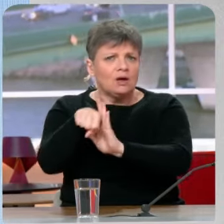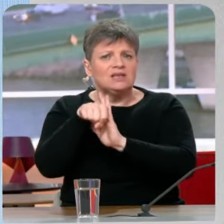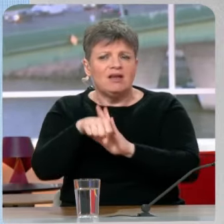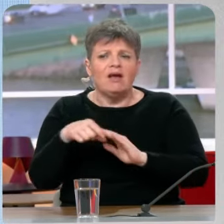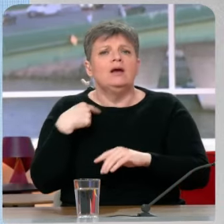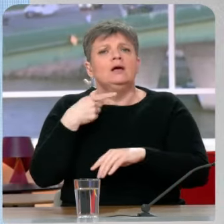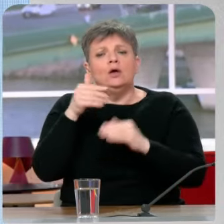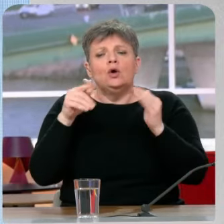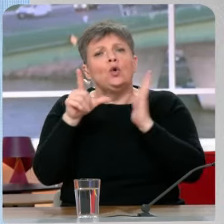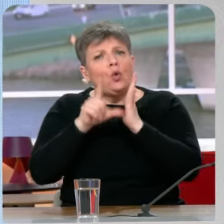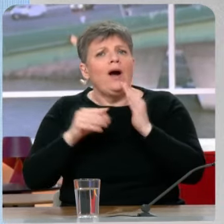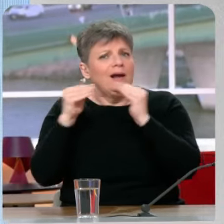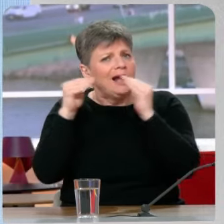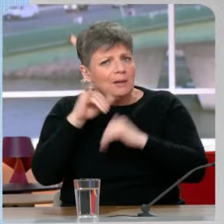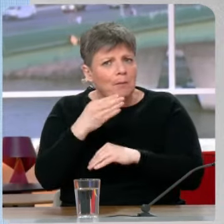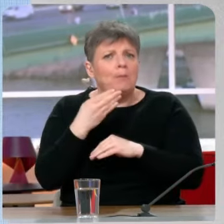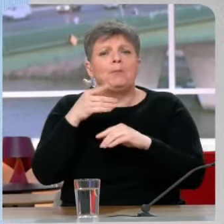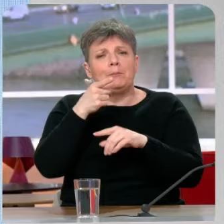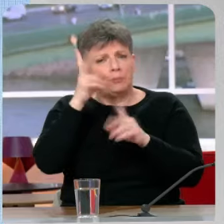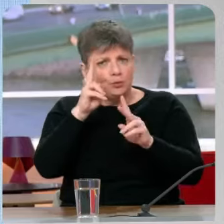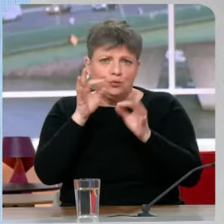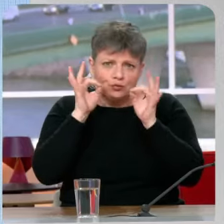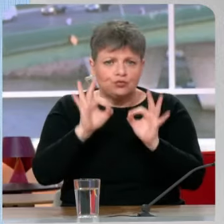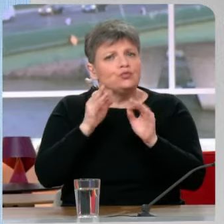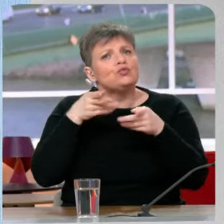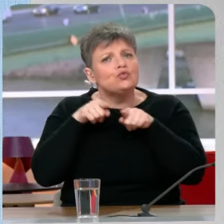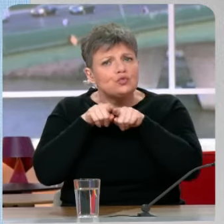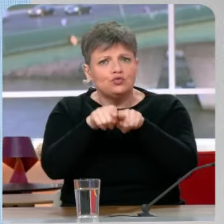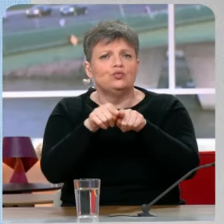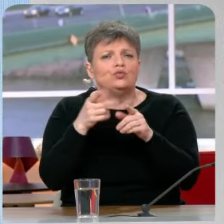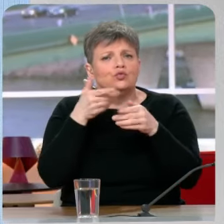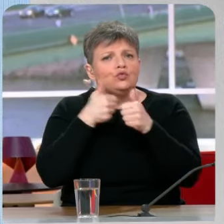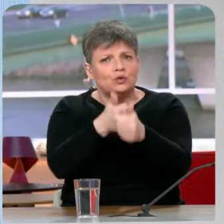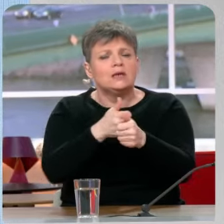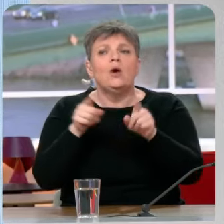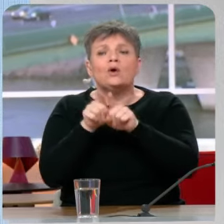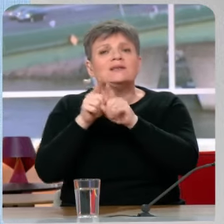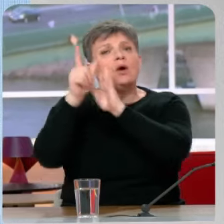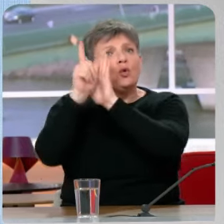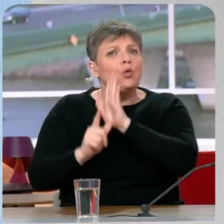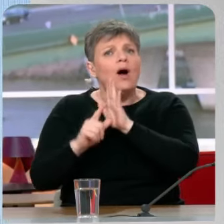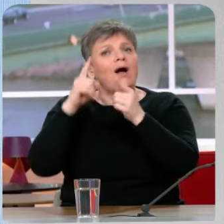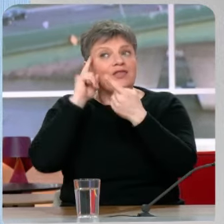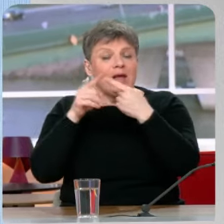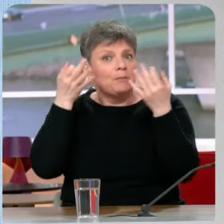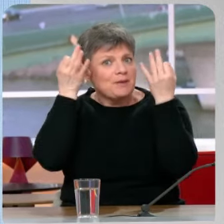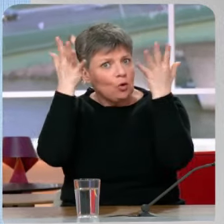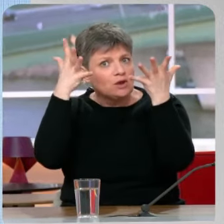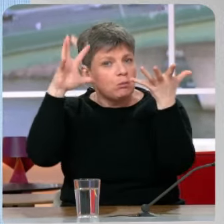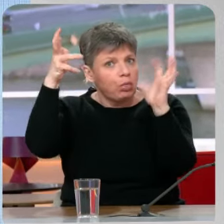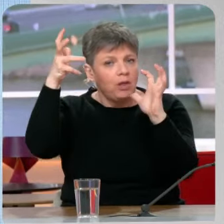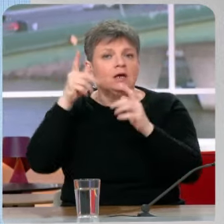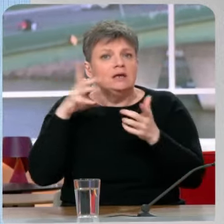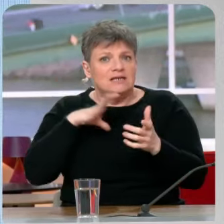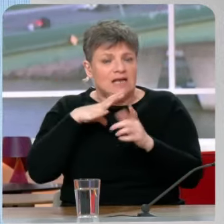plus de transition écologique pour lutter, par exemple, contre le dérèglement climatique. On sait que les